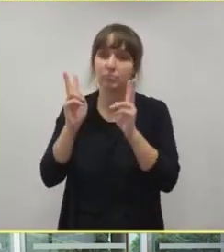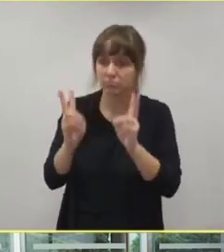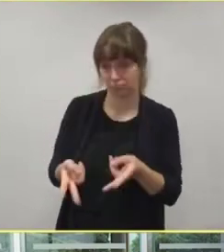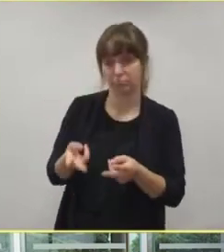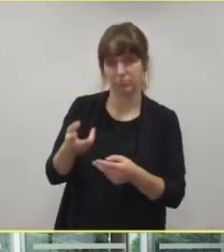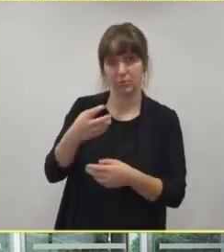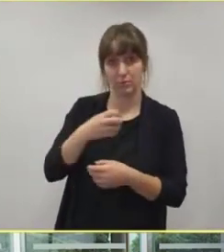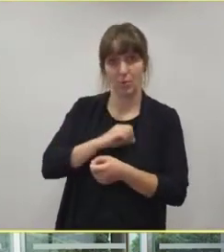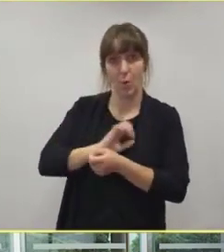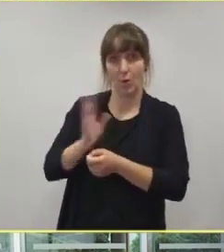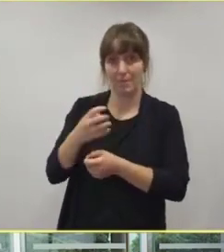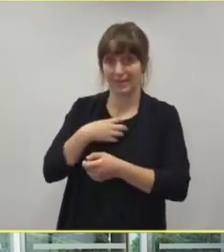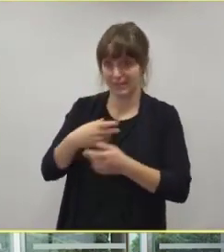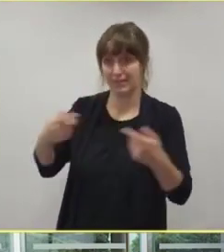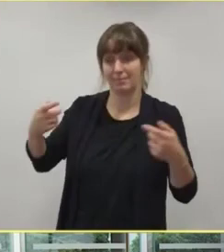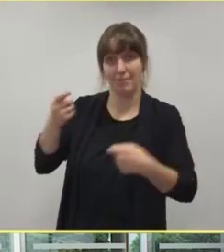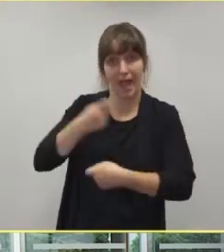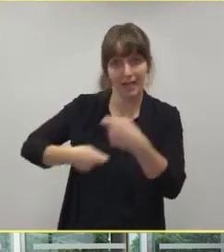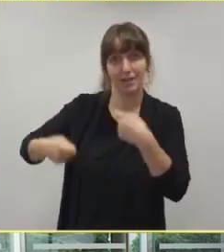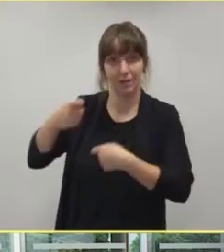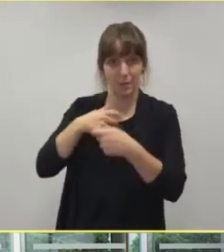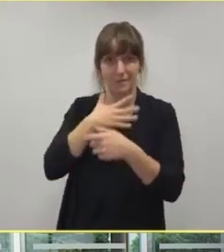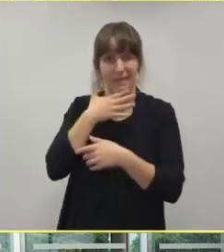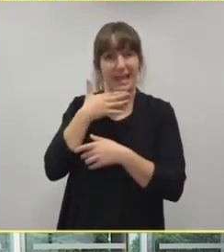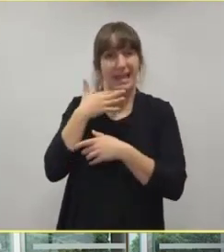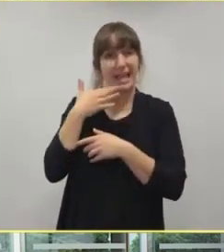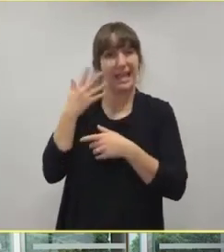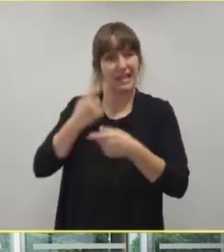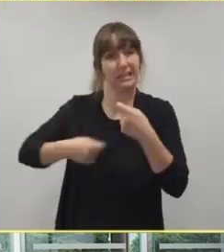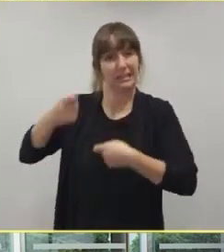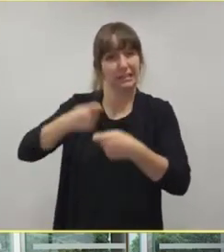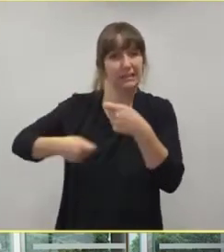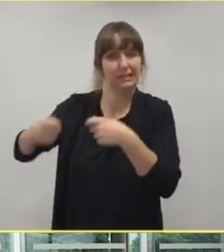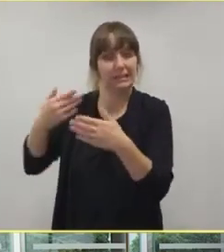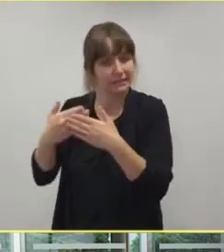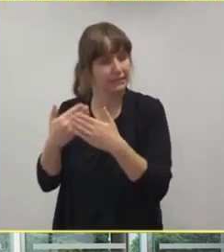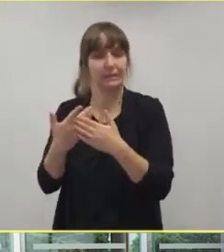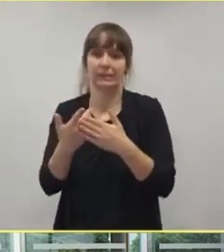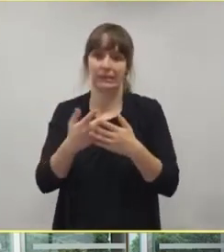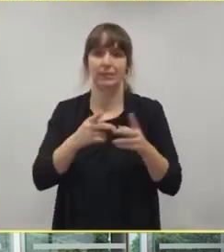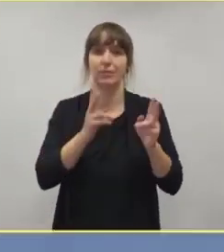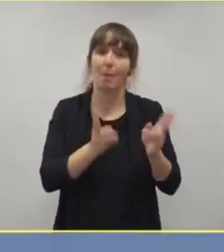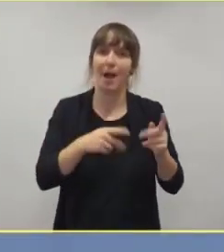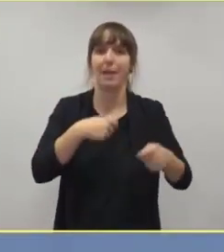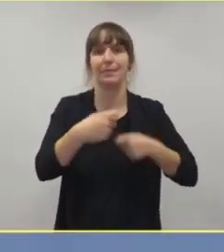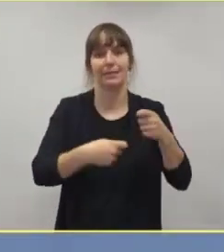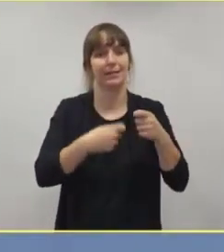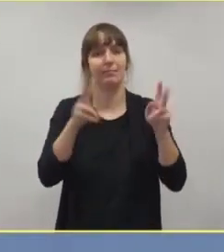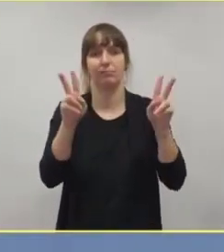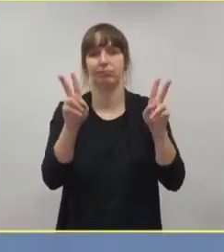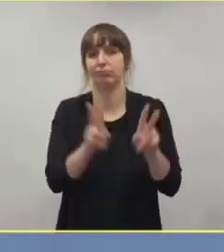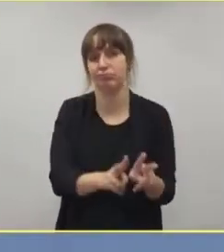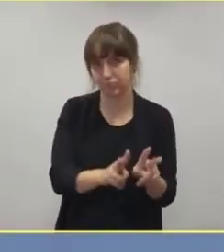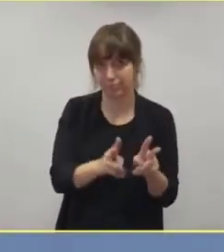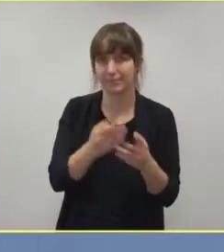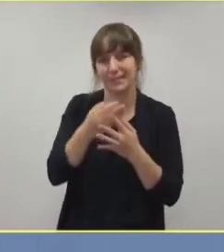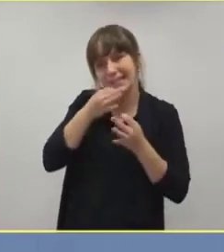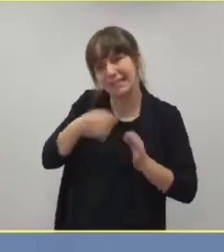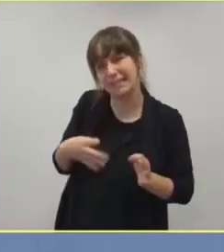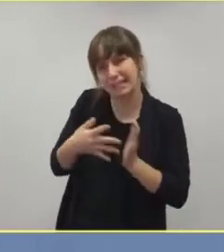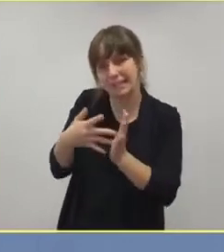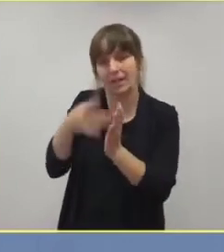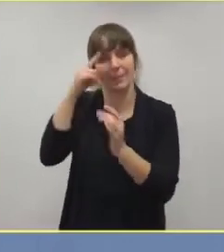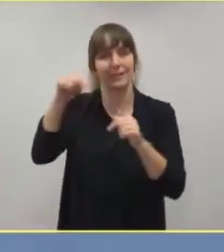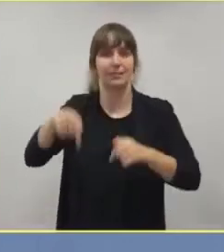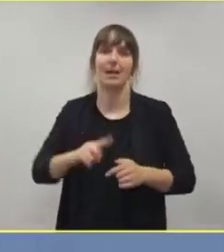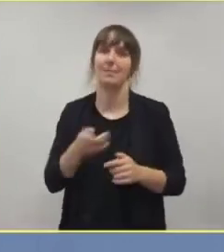-Patienten behandelt im großen Umfang und dadurch auch tatsächlich aus dem Regelbetrieb aufsteigt. Ich glaube, das muss man dieses Mal noch etwas genauer anschauen.